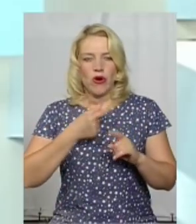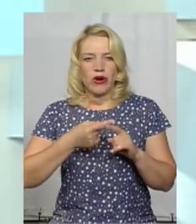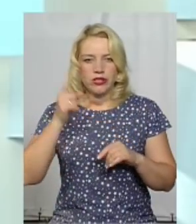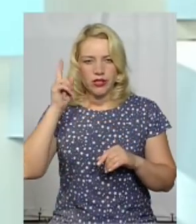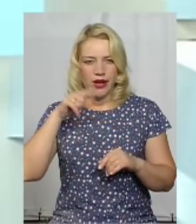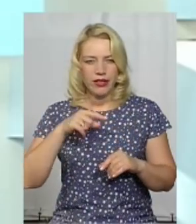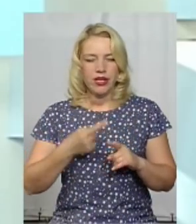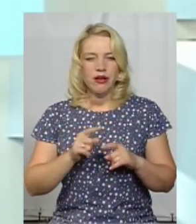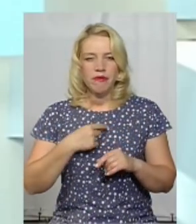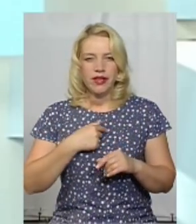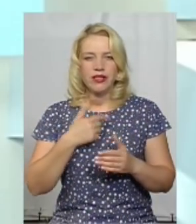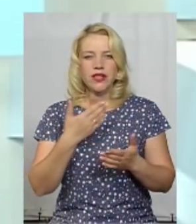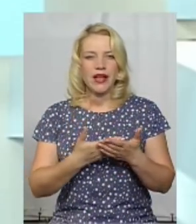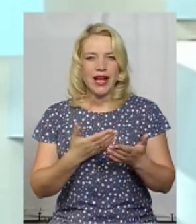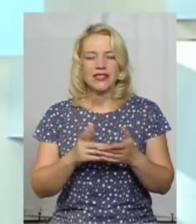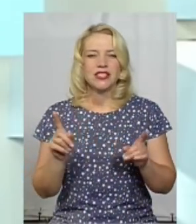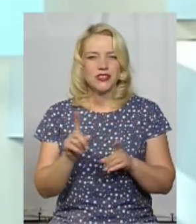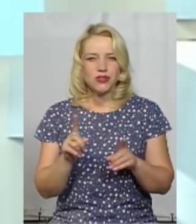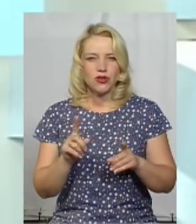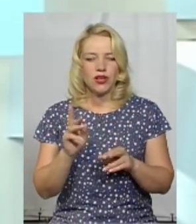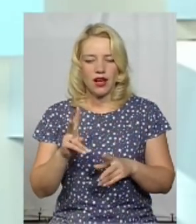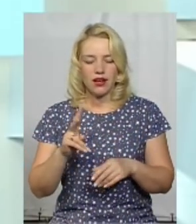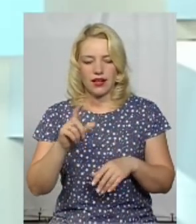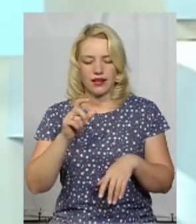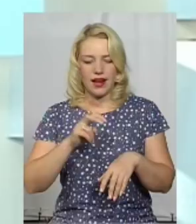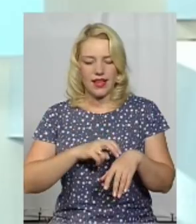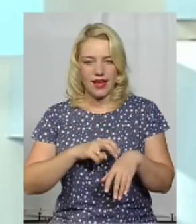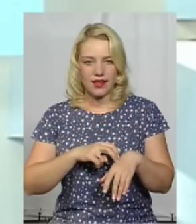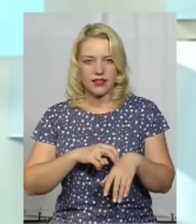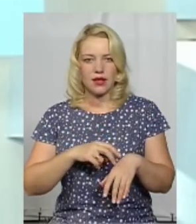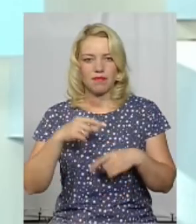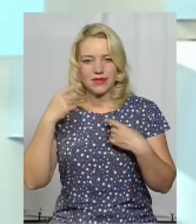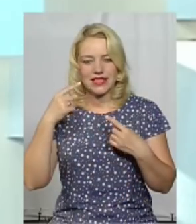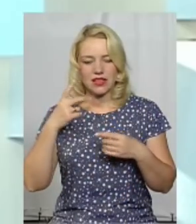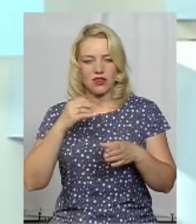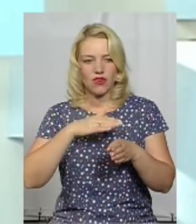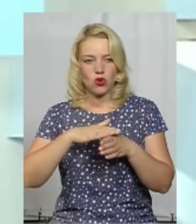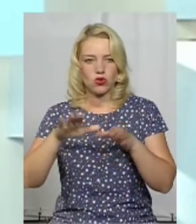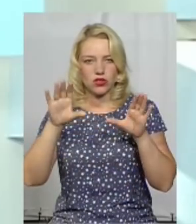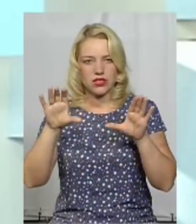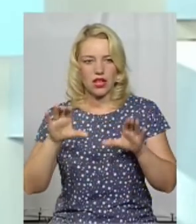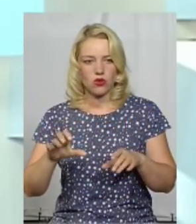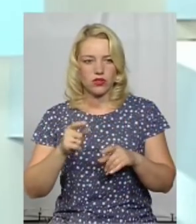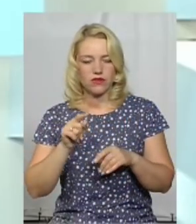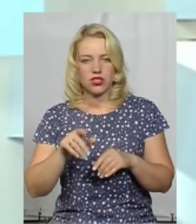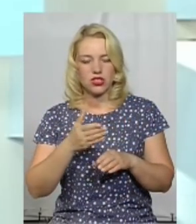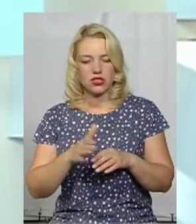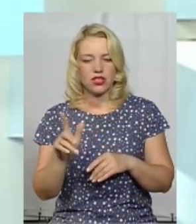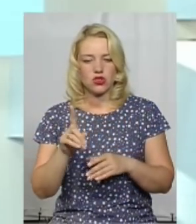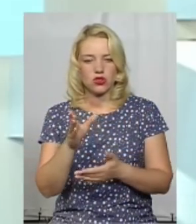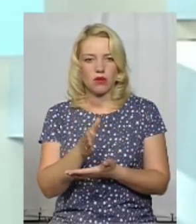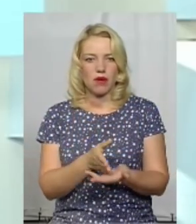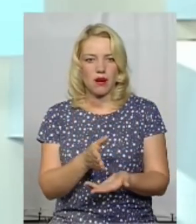знаєте, мені здається, що так як лікарі-психіатри нашої області дотримуються закону і в тій частині, що